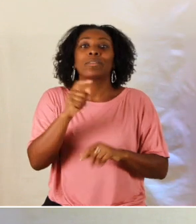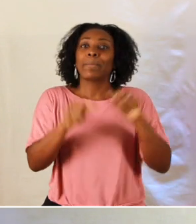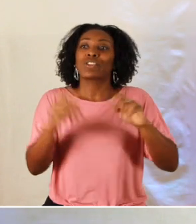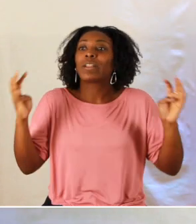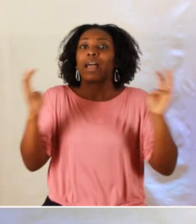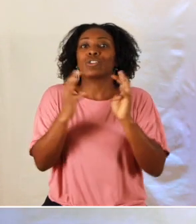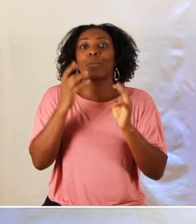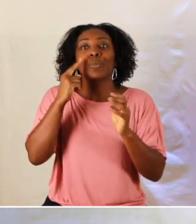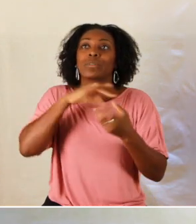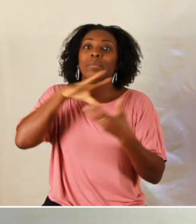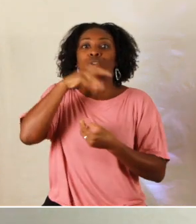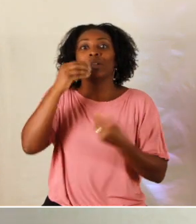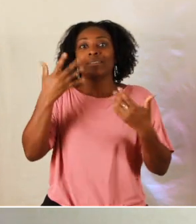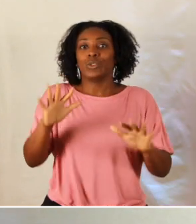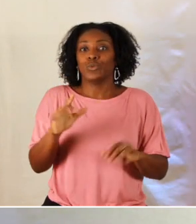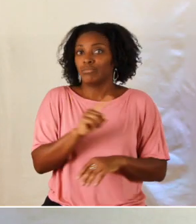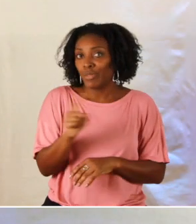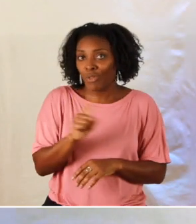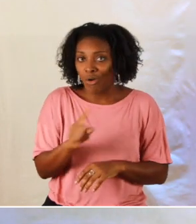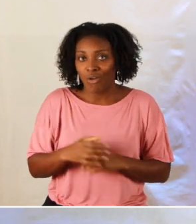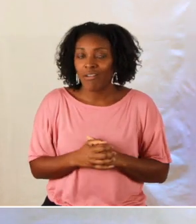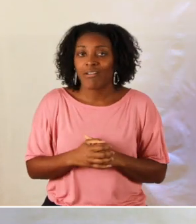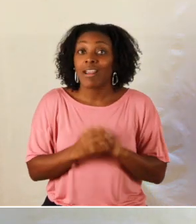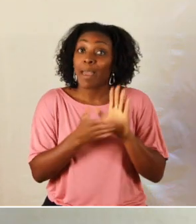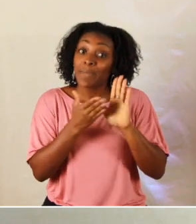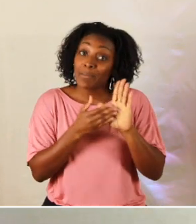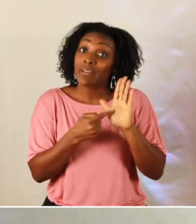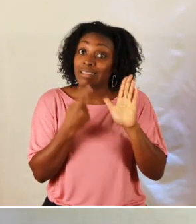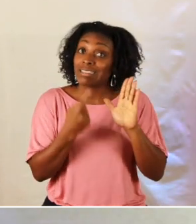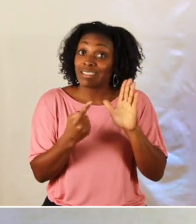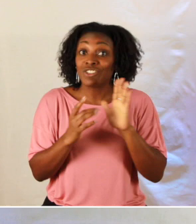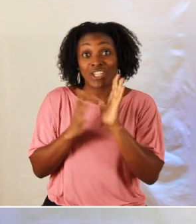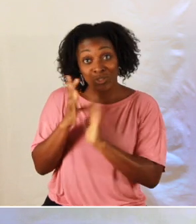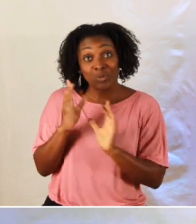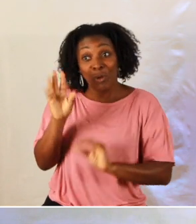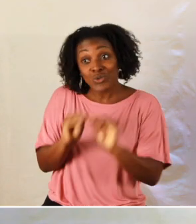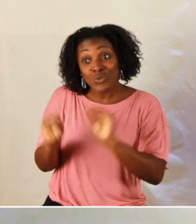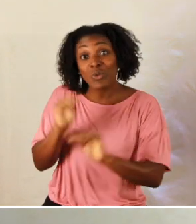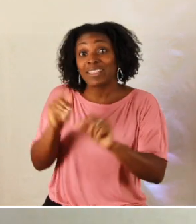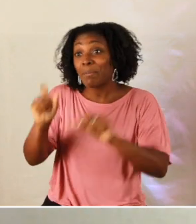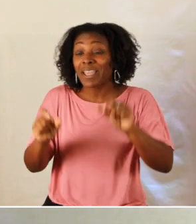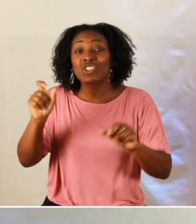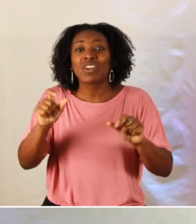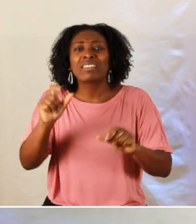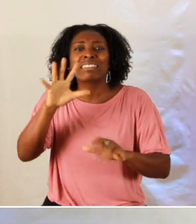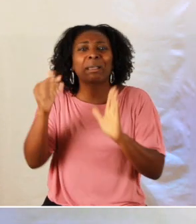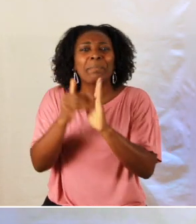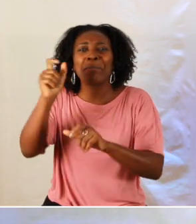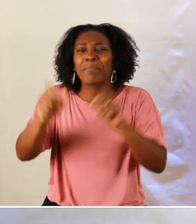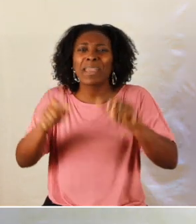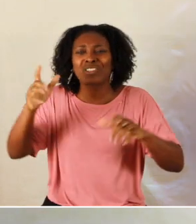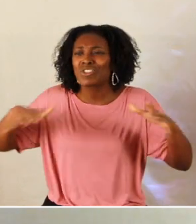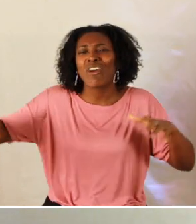spirituel non on voit dans les écritures que même jésus va prendre soin de ceux qui l'écouté les 5000 se sont assis il a